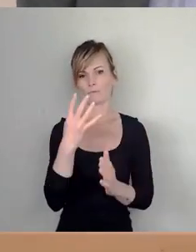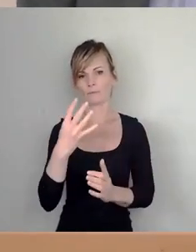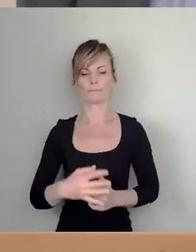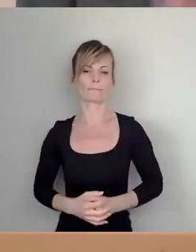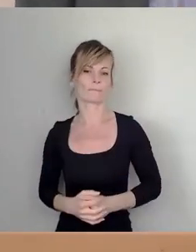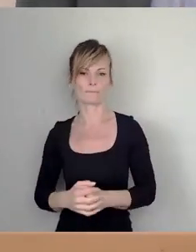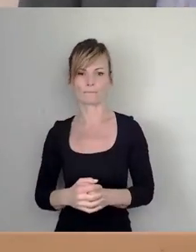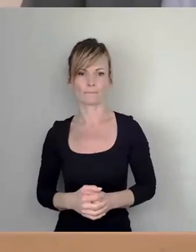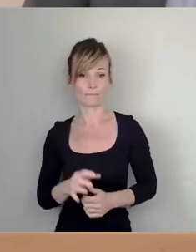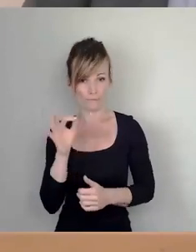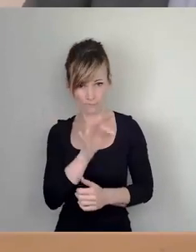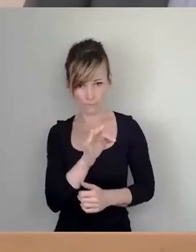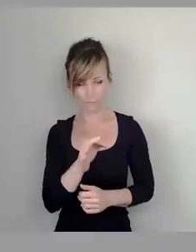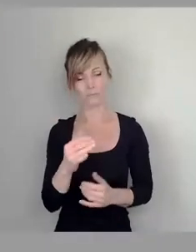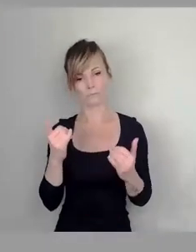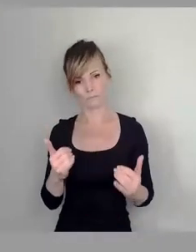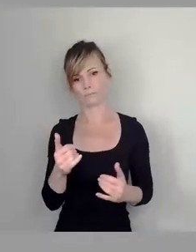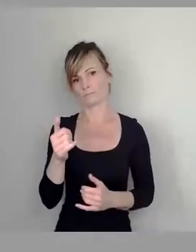zustimmen kann, bitte ich um das Stimmzeichen.